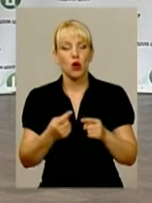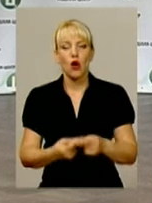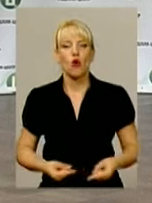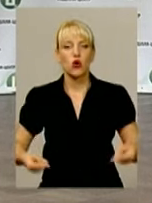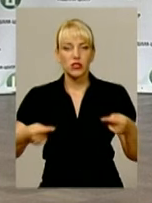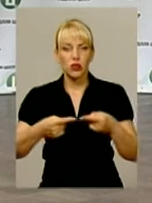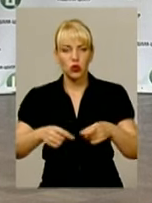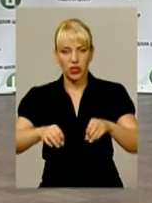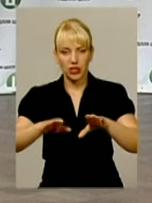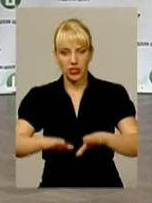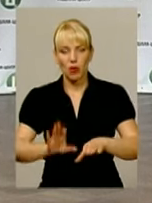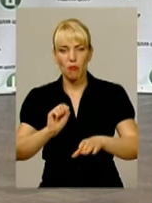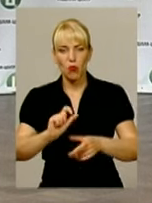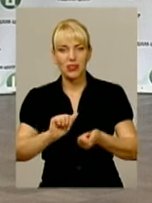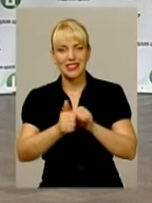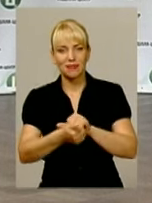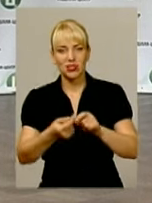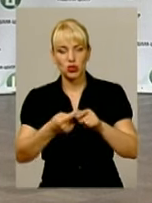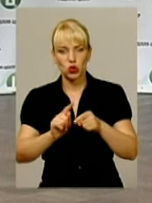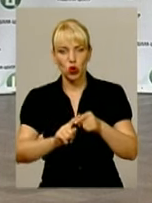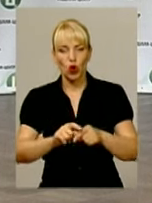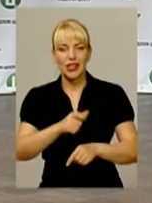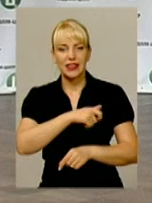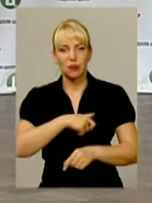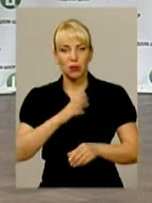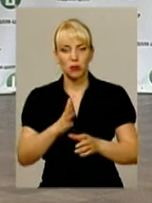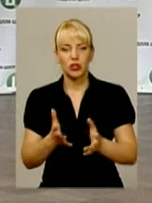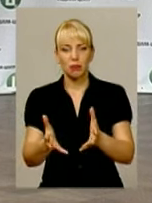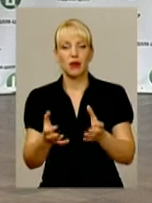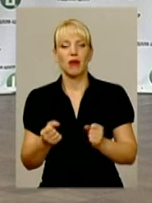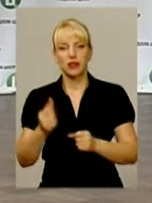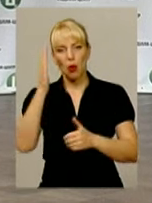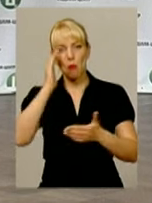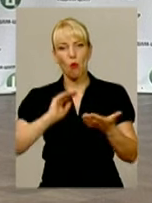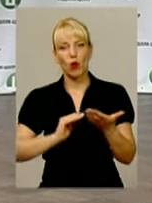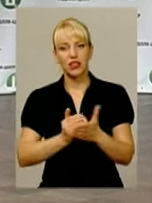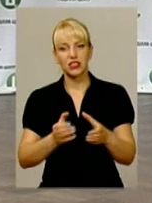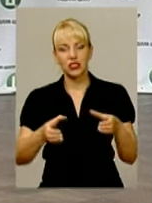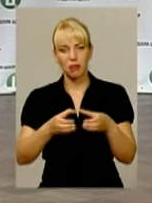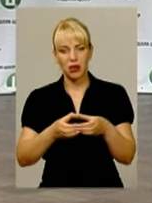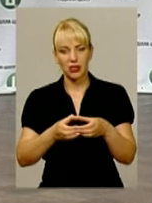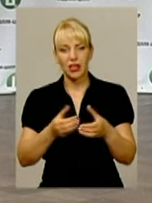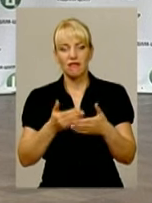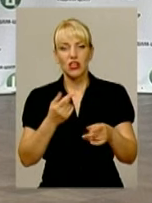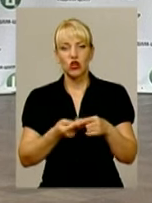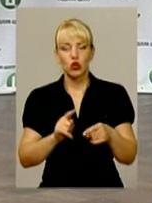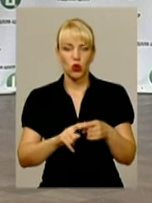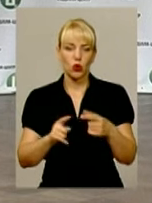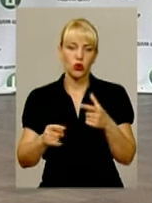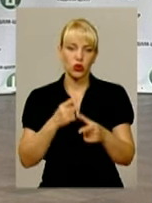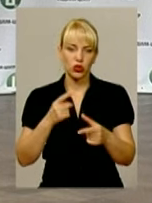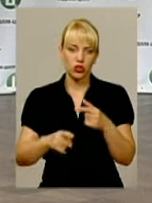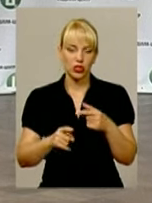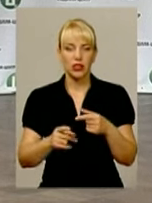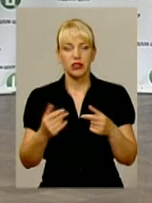все-таки по звільненню цього депутата буде приймати політична партія. І від того, чи захоче воно звільнити